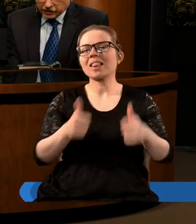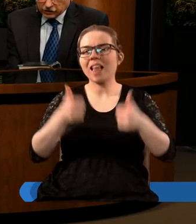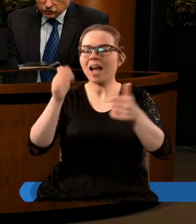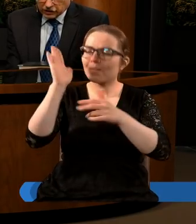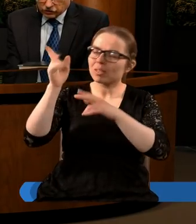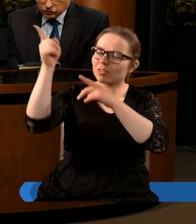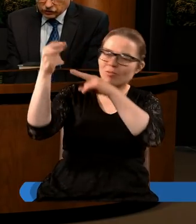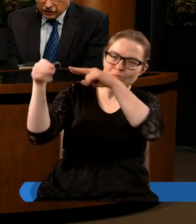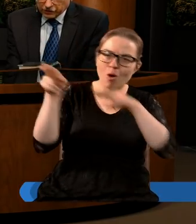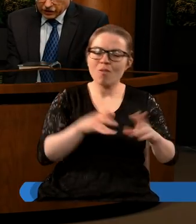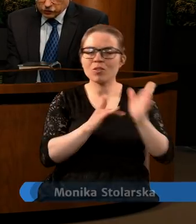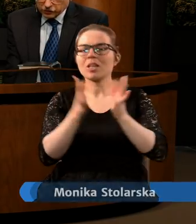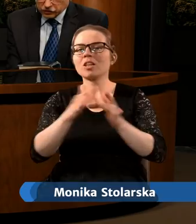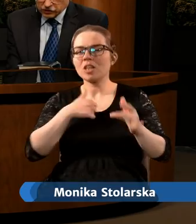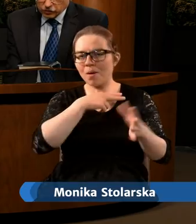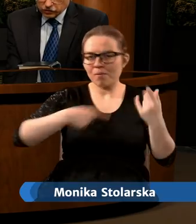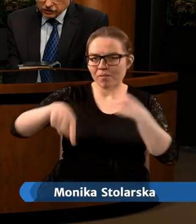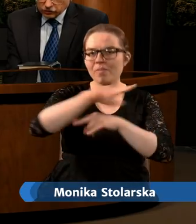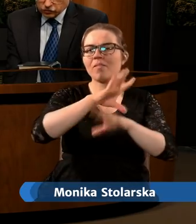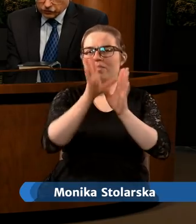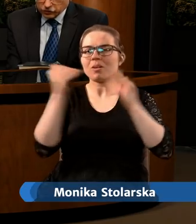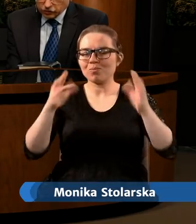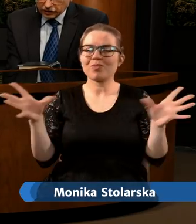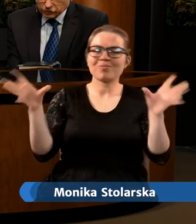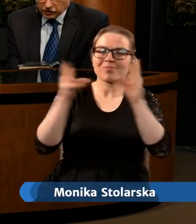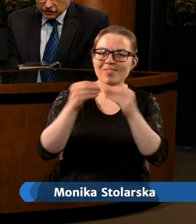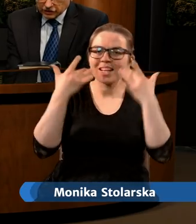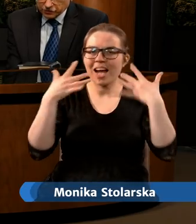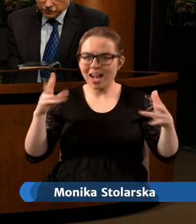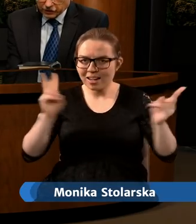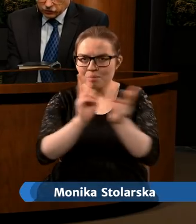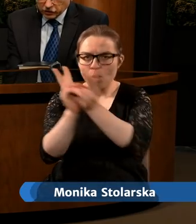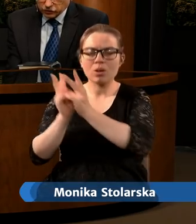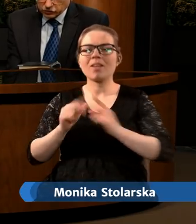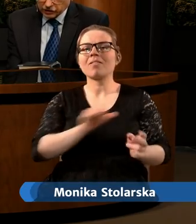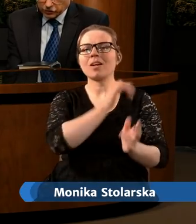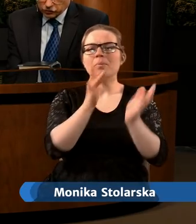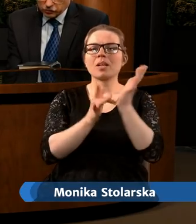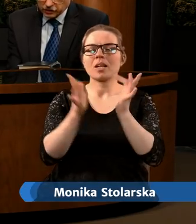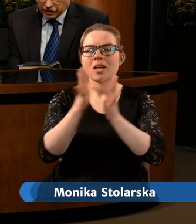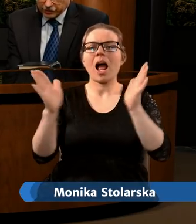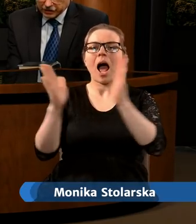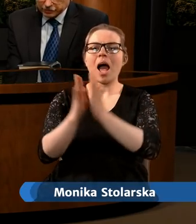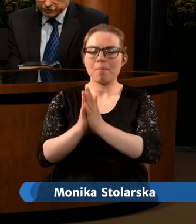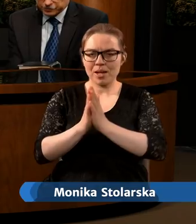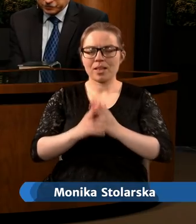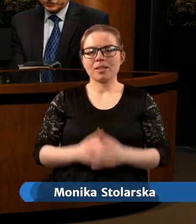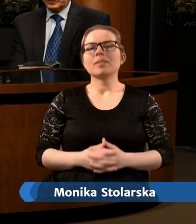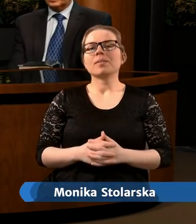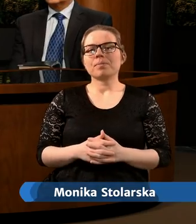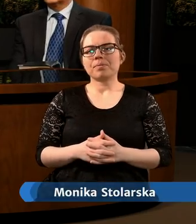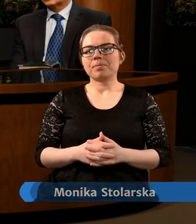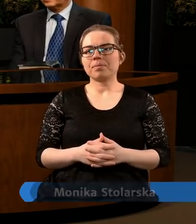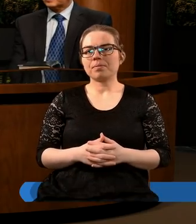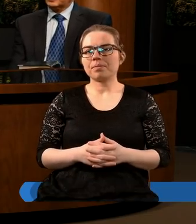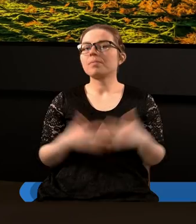powrót Pana Jezusa Chrystusa abyśmy wszyscy mogli z radością wyjść Mu na spotkanie w imieniu Jezusa prosimy Amen Amen